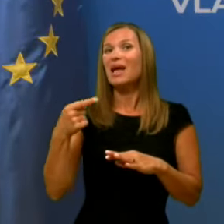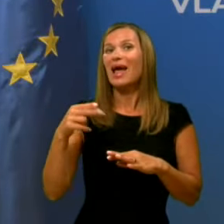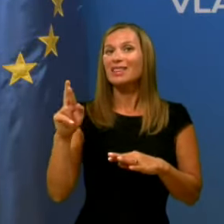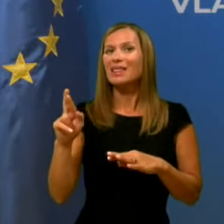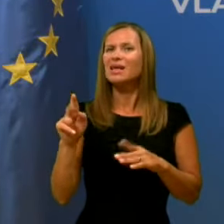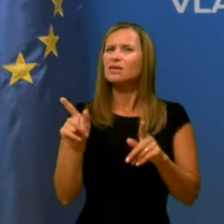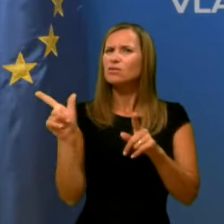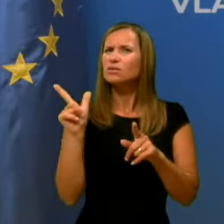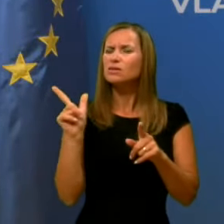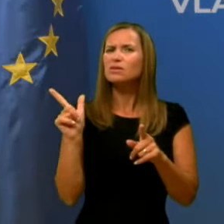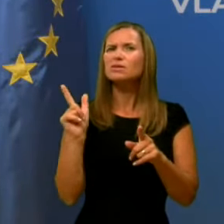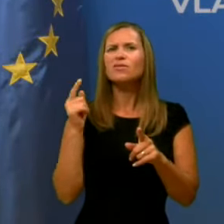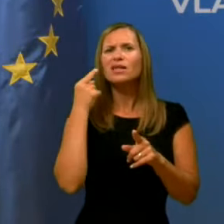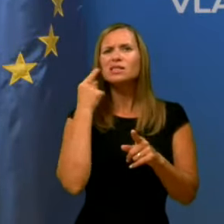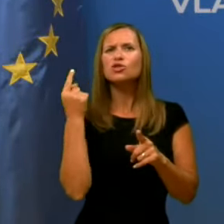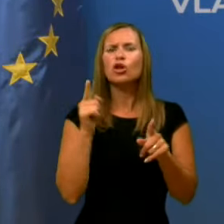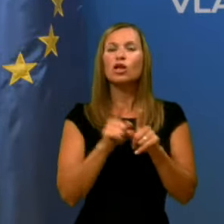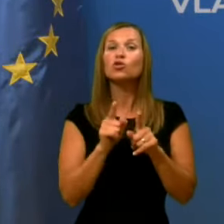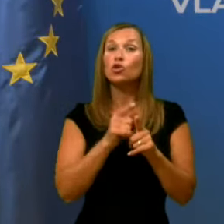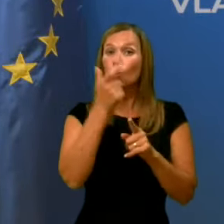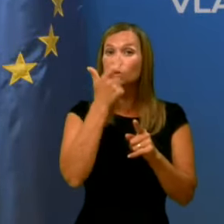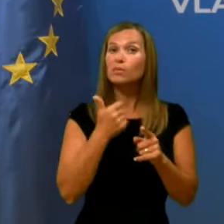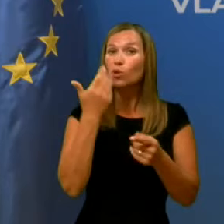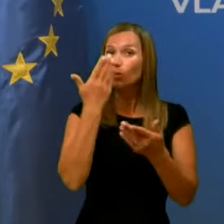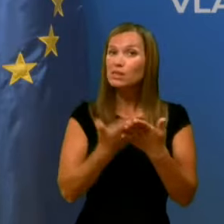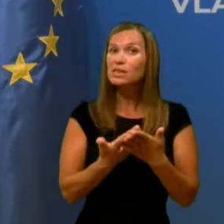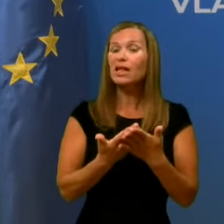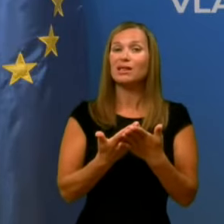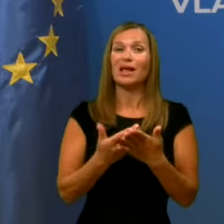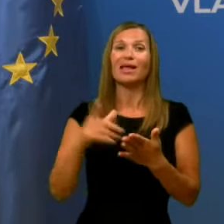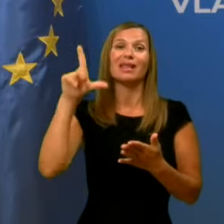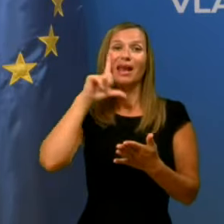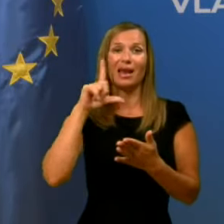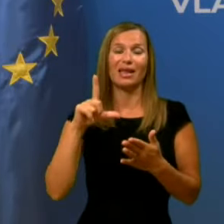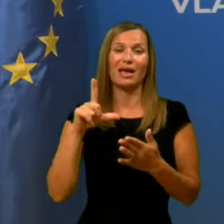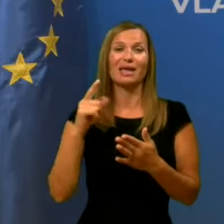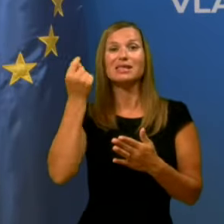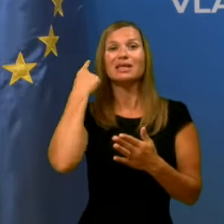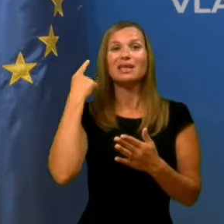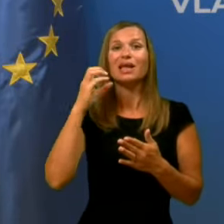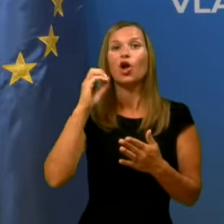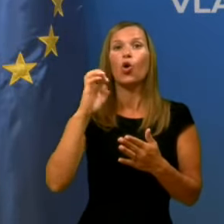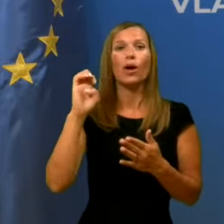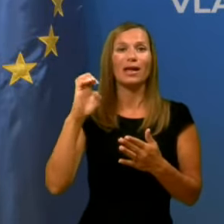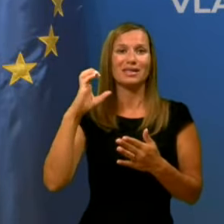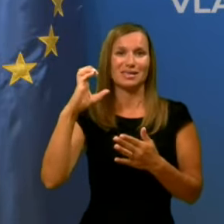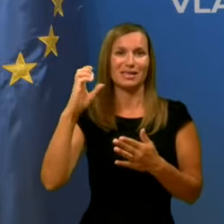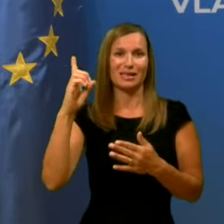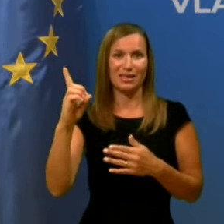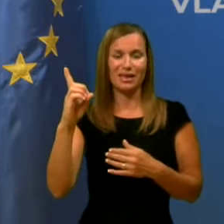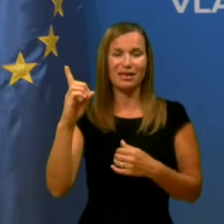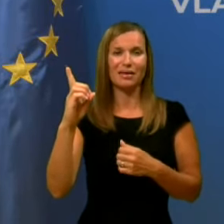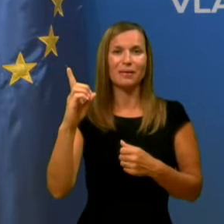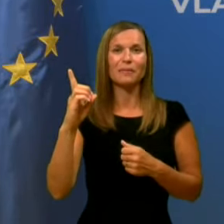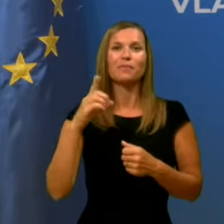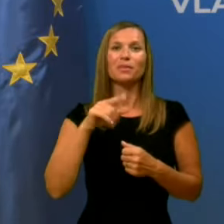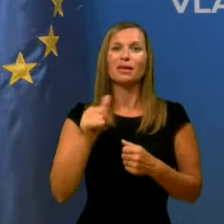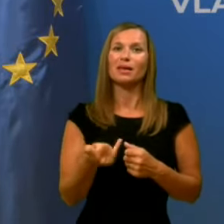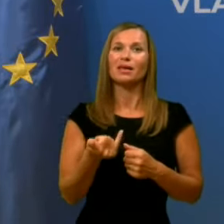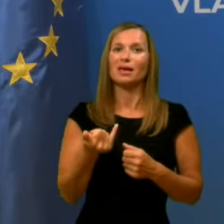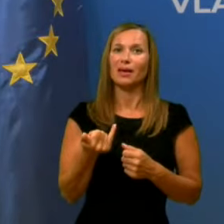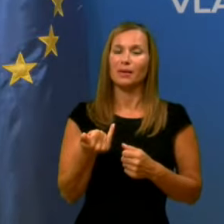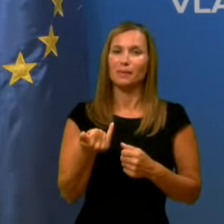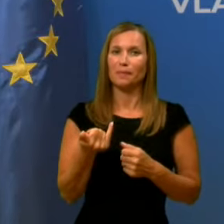slišali tudi posebno priznanje generalnega sekretarja OECD, gospoda Gorije, ki je